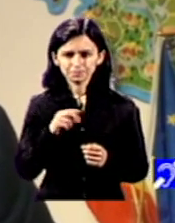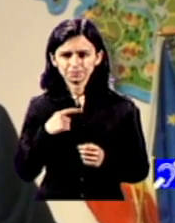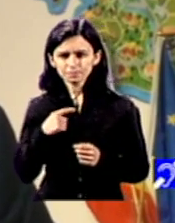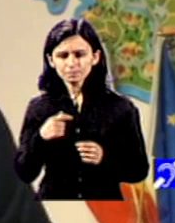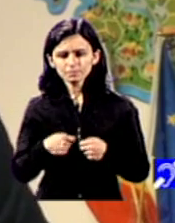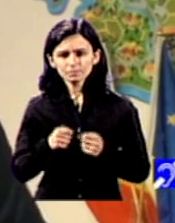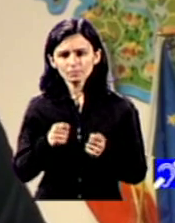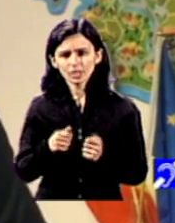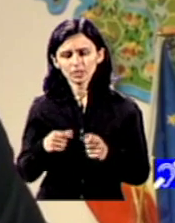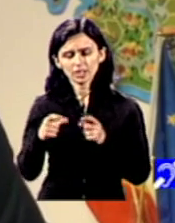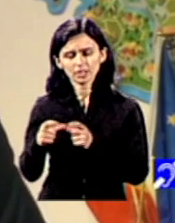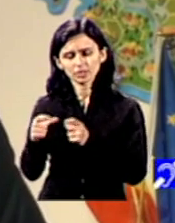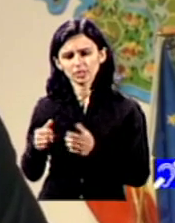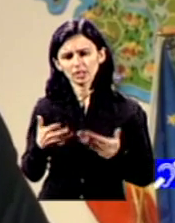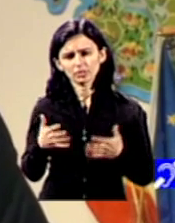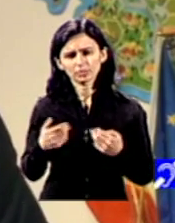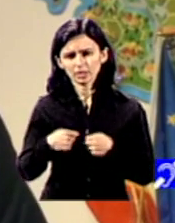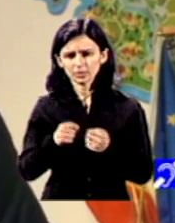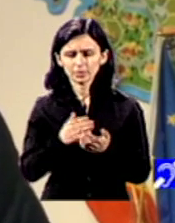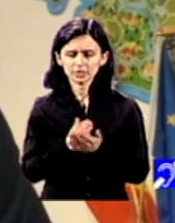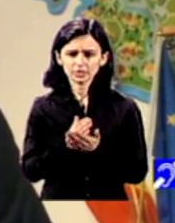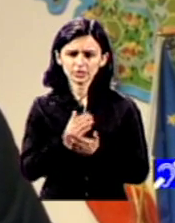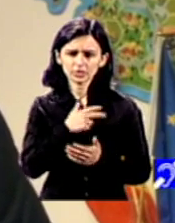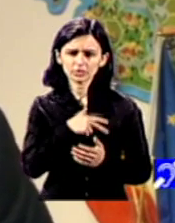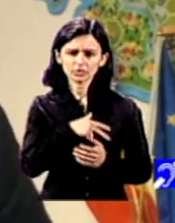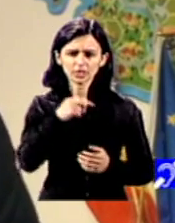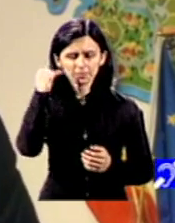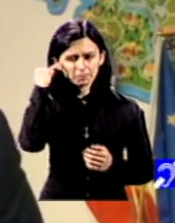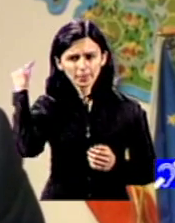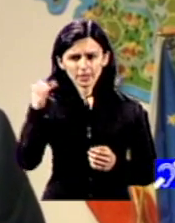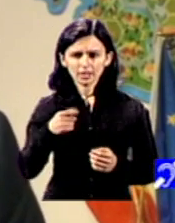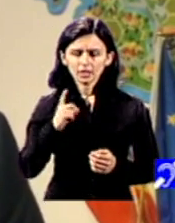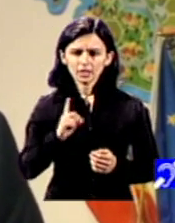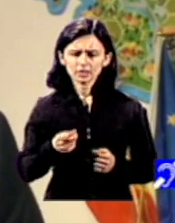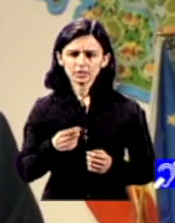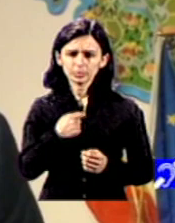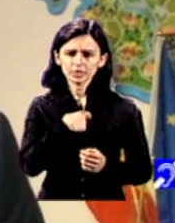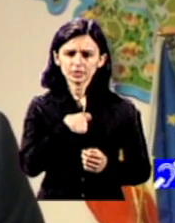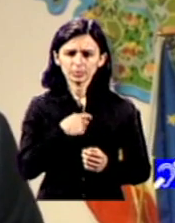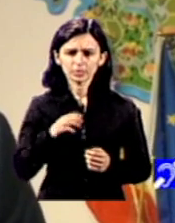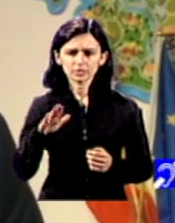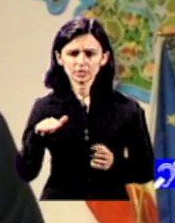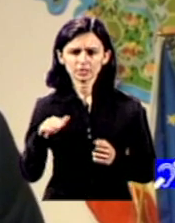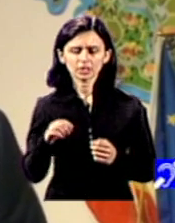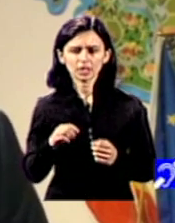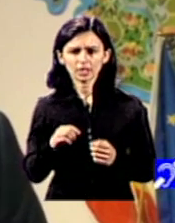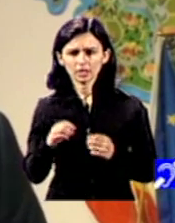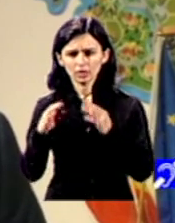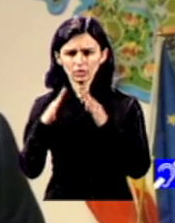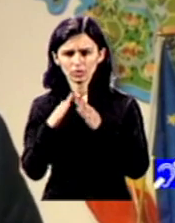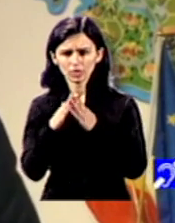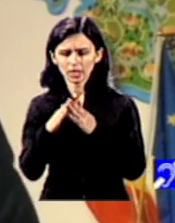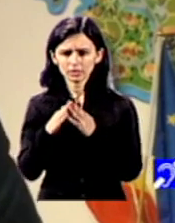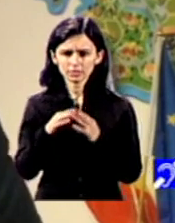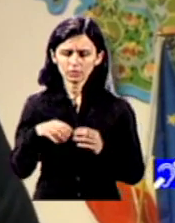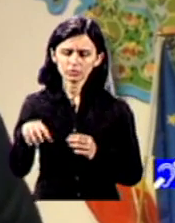sociale pentru toate categoriile vulnerabile și anume ideea că ar trebui să poți să ai o reședință